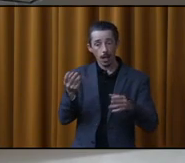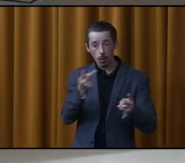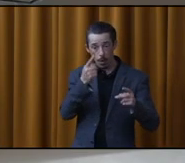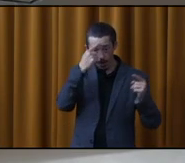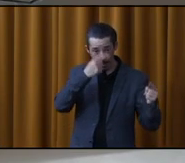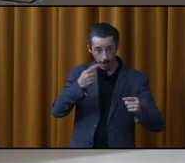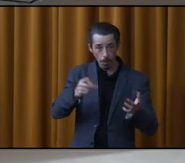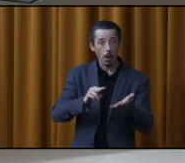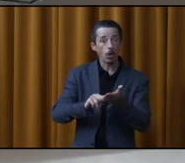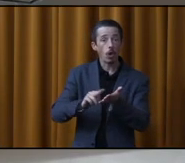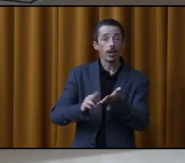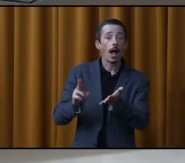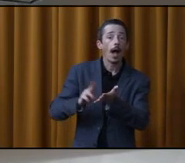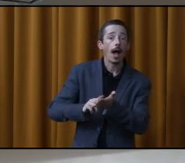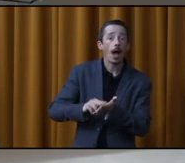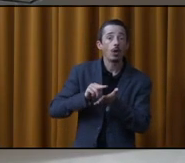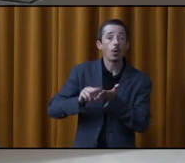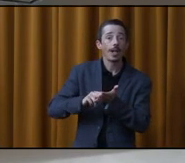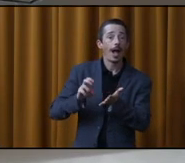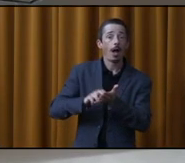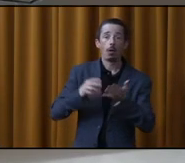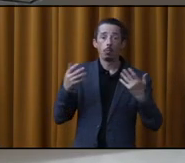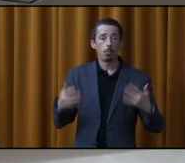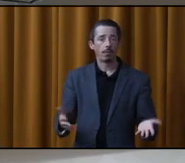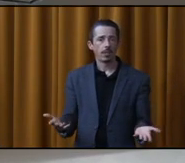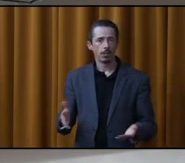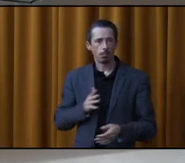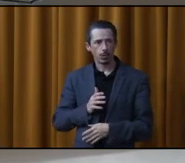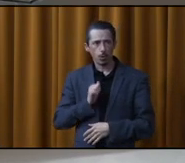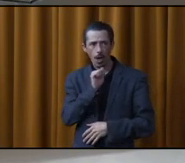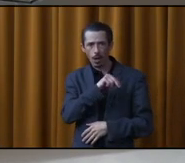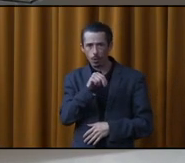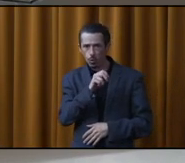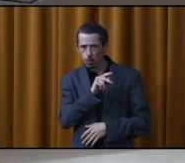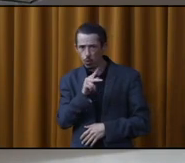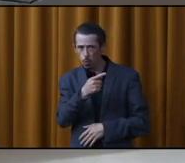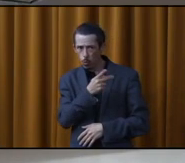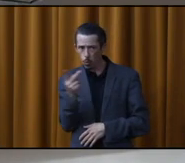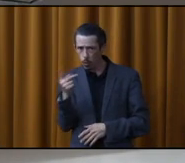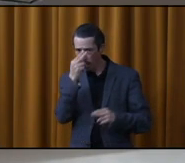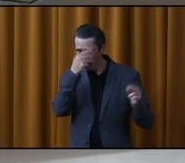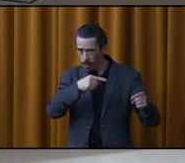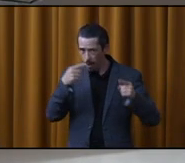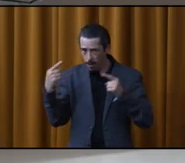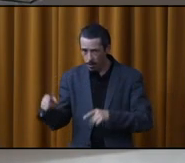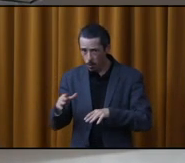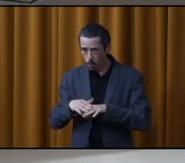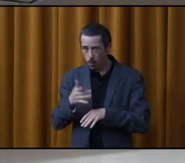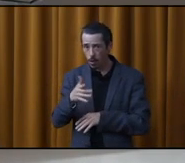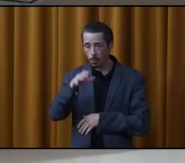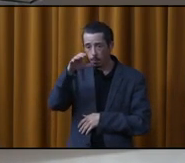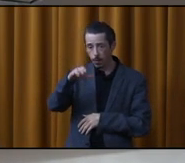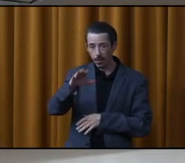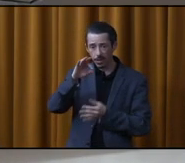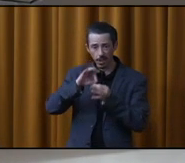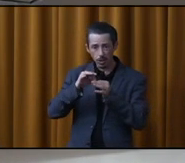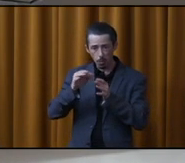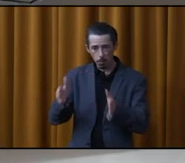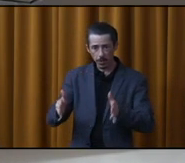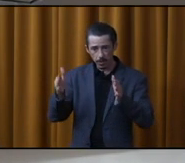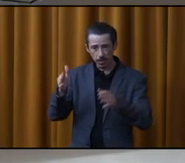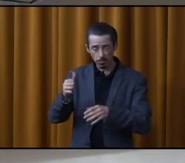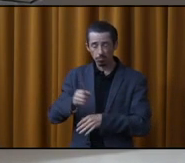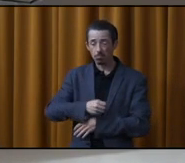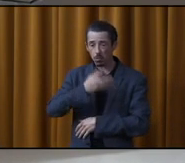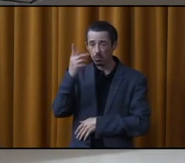deux ans, ce n pas notarié. Il y-tu comme une volonté de M. Anouk, dans l'entente du déplacement de la maison Deschamps, qui doit coûter plusieurs